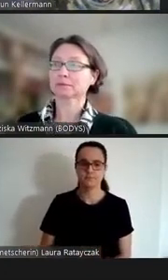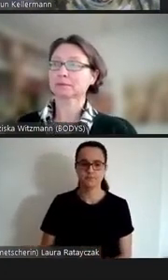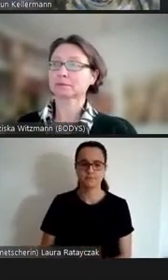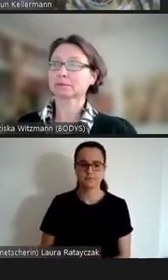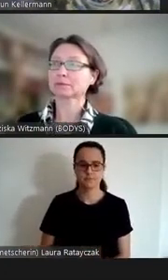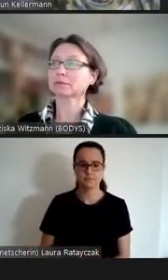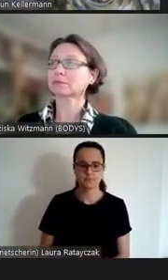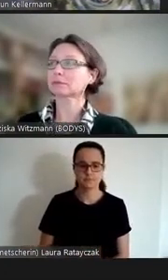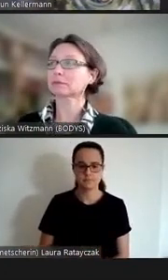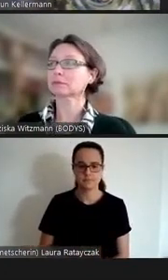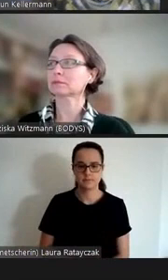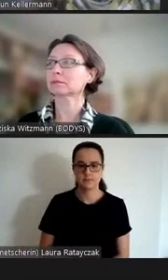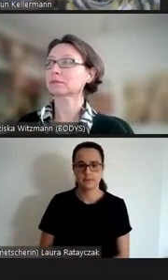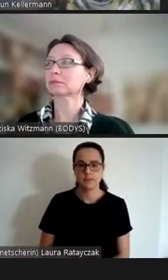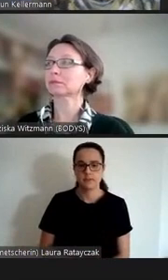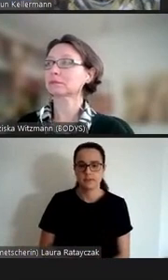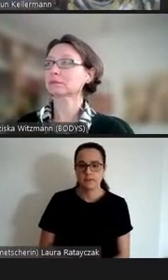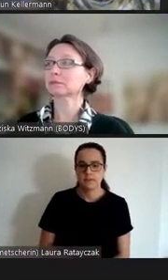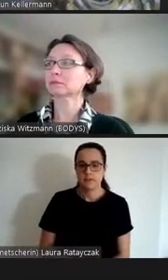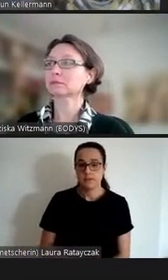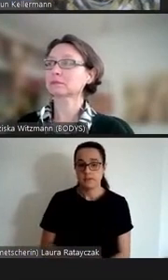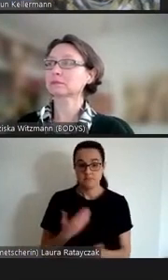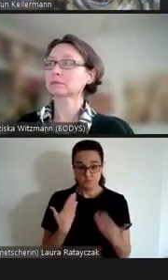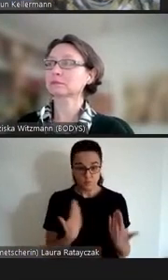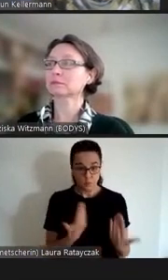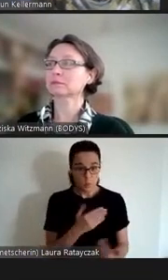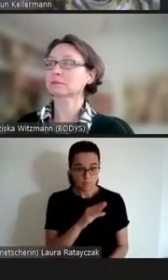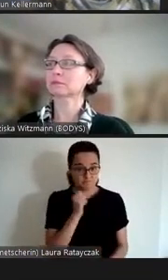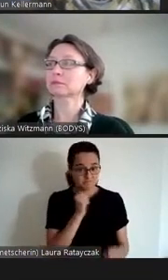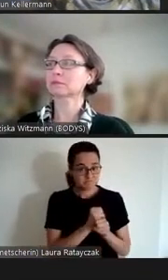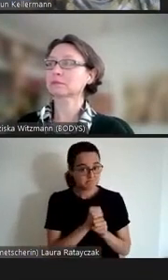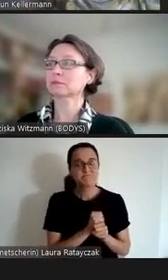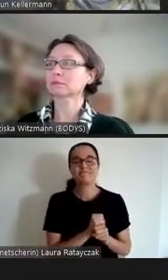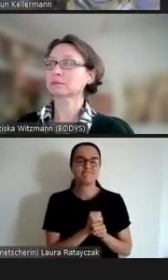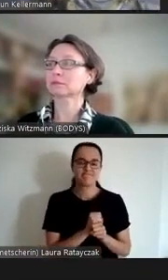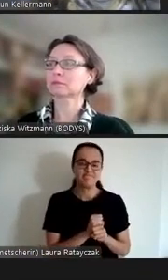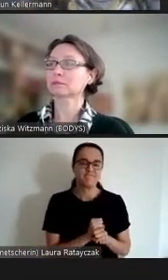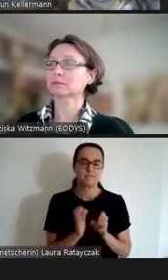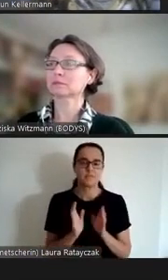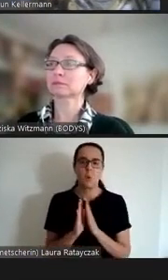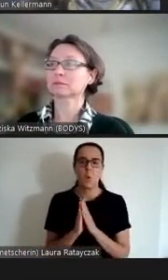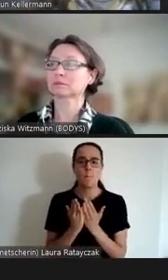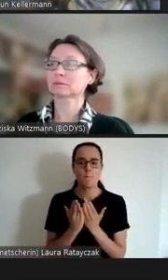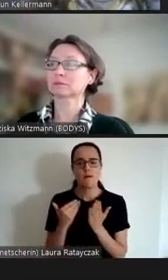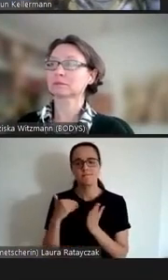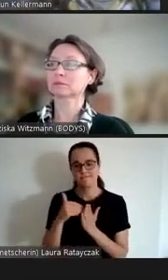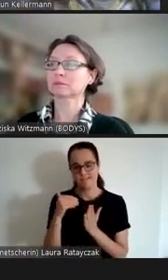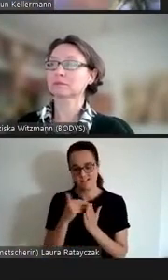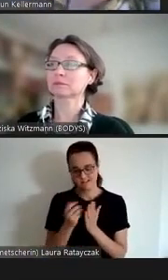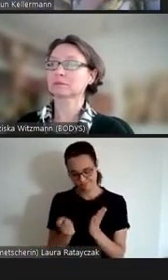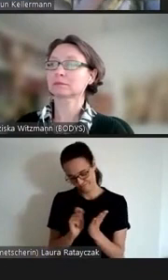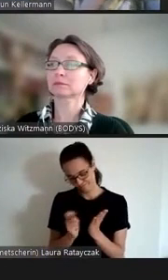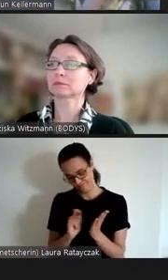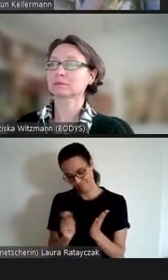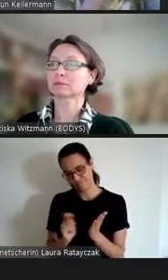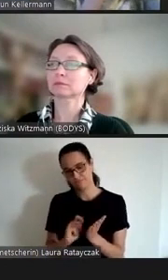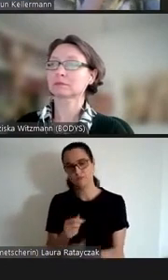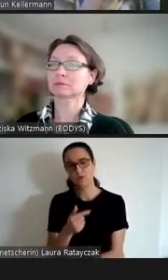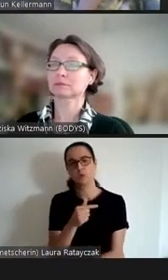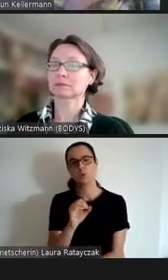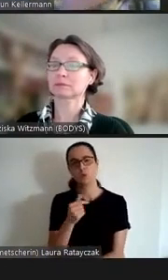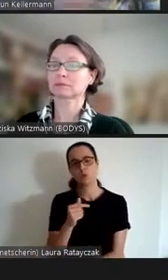damit aber nicht genug der Roman erzählt im weiteren Totos